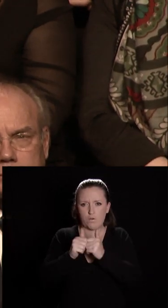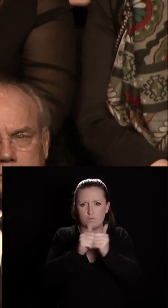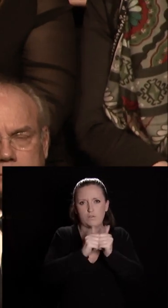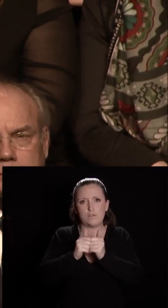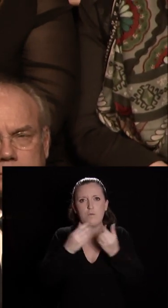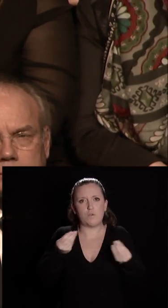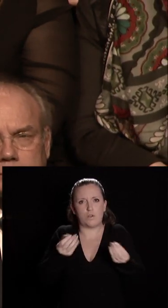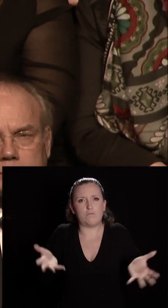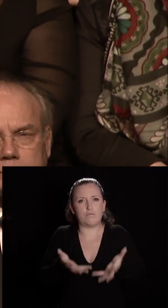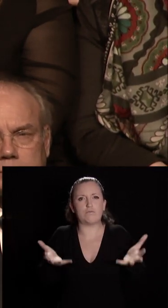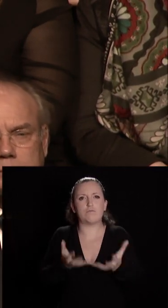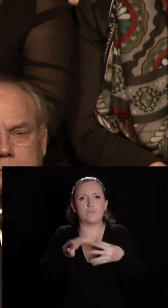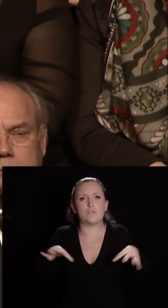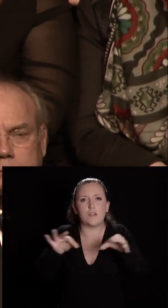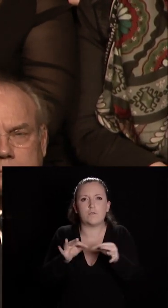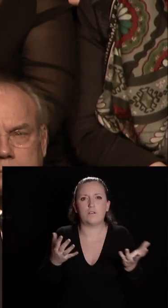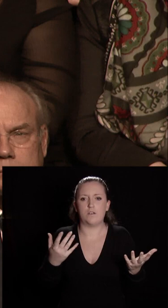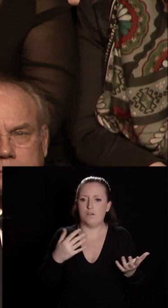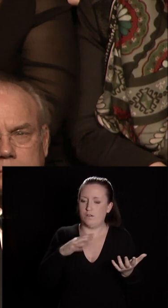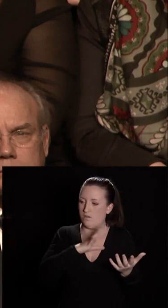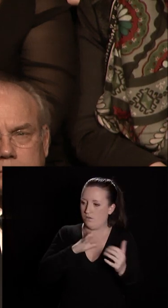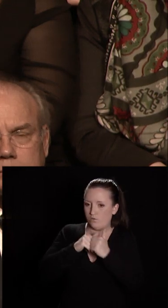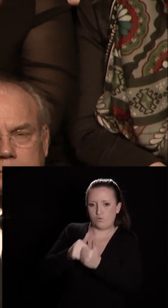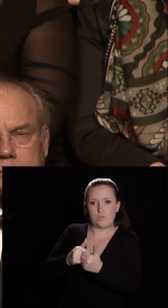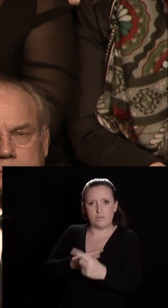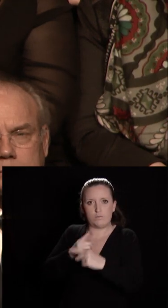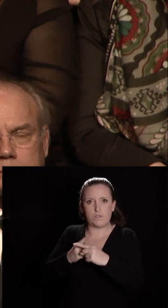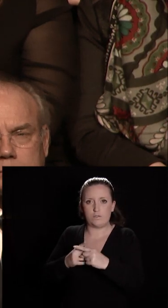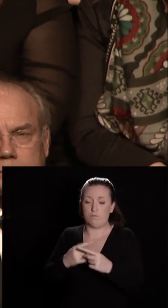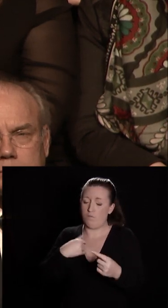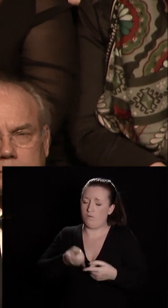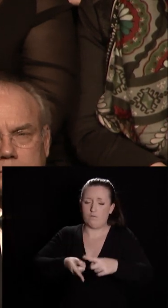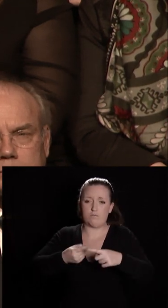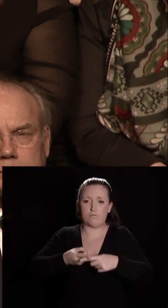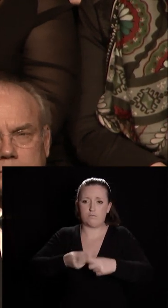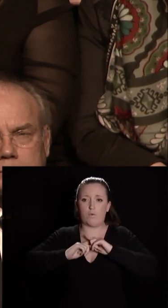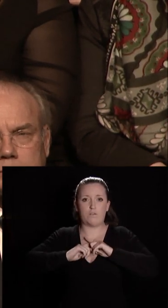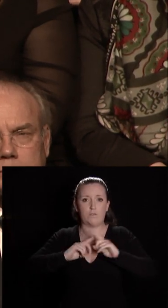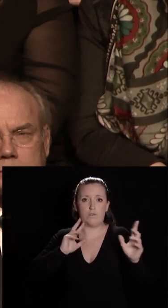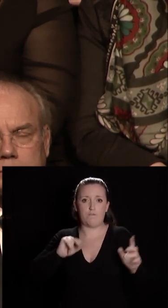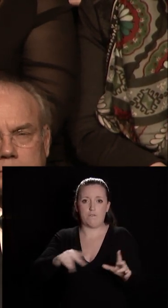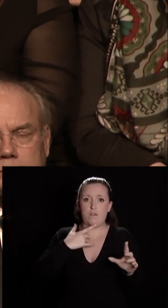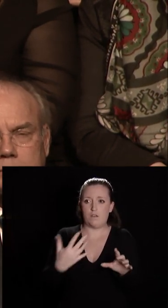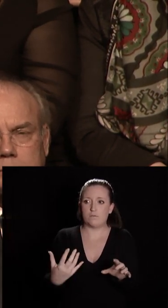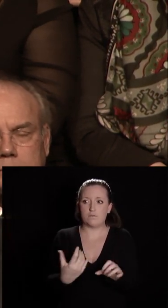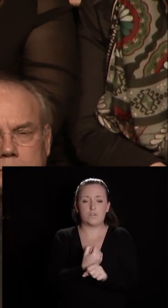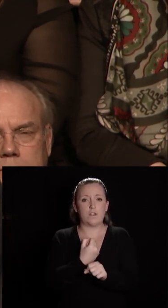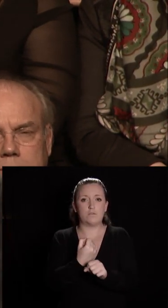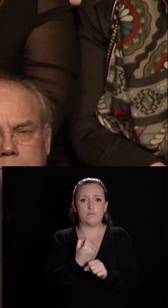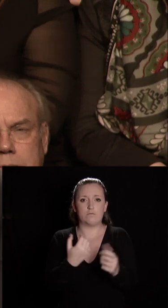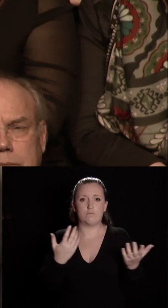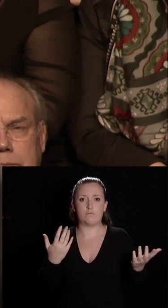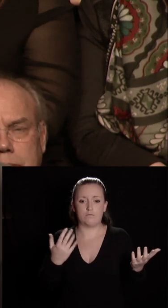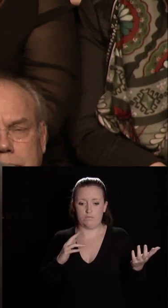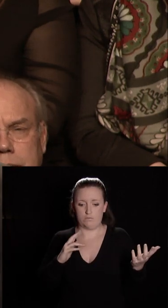notre territoire en s'appuyant sur ses atouts, alors je suis convaincu que le pari sera gagné et que plus